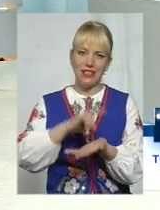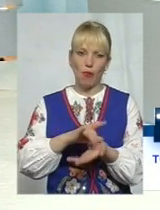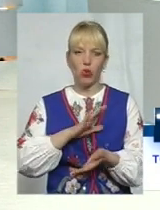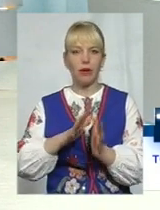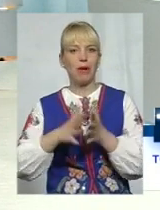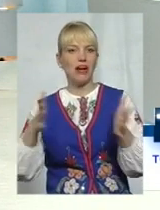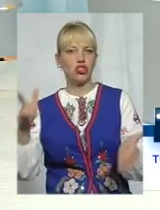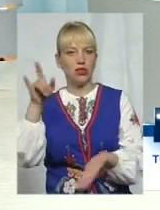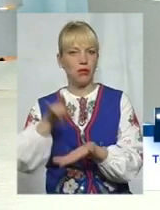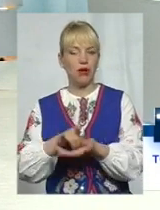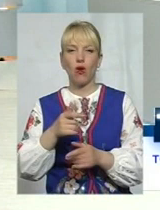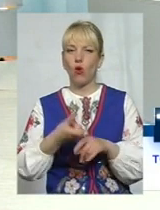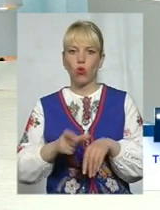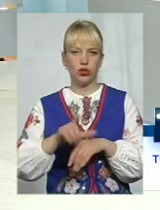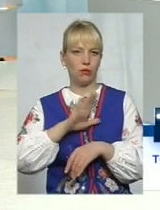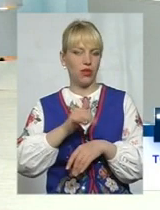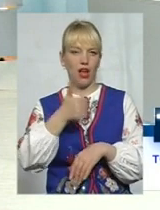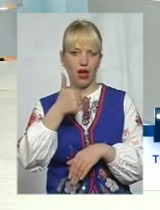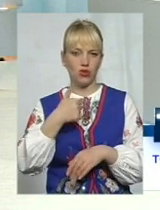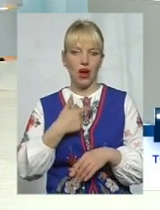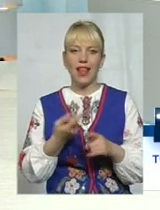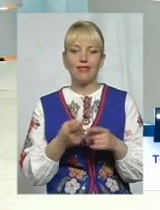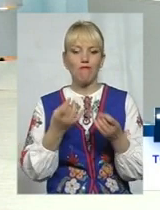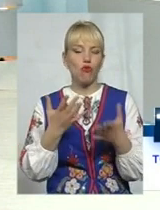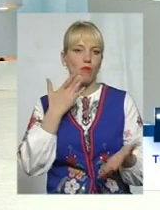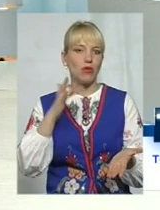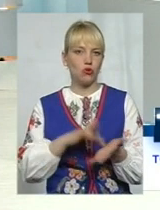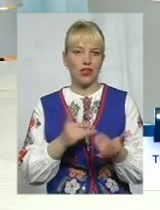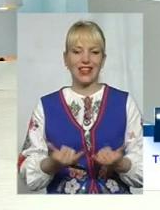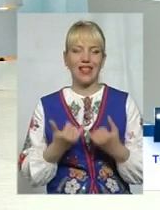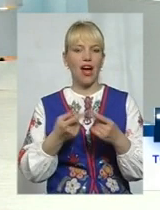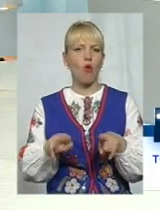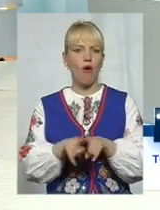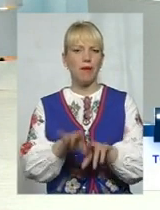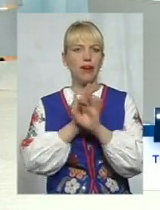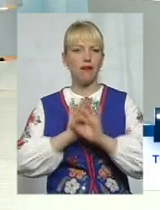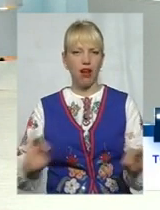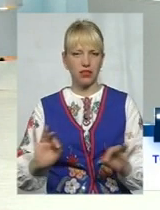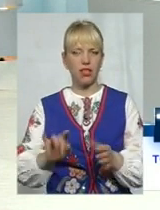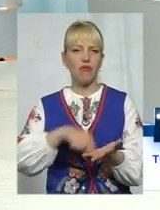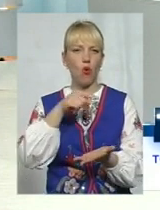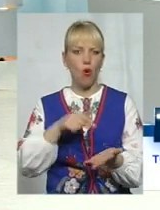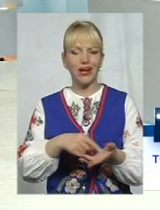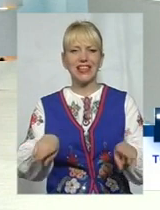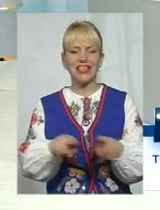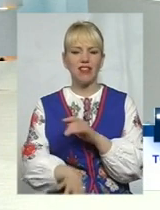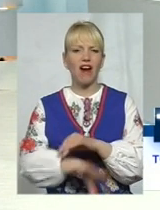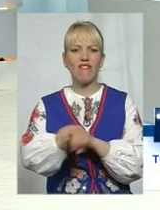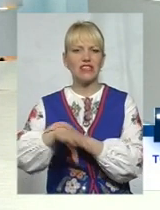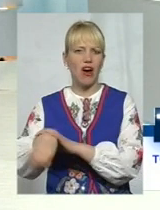І дуже було добре. Ну це позор просто. Для такого прекрасного міста і так розворовали,